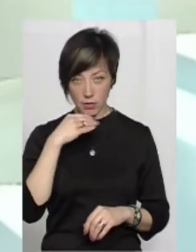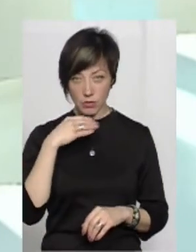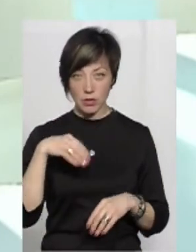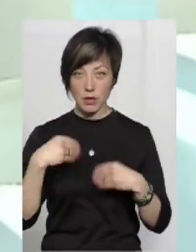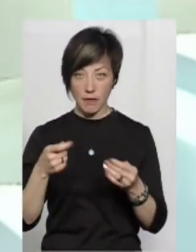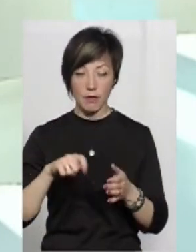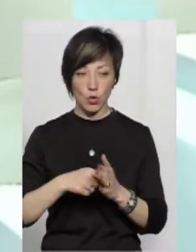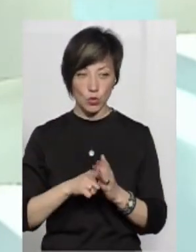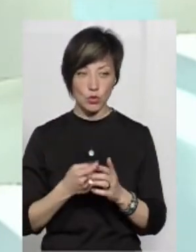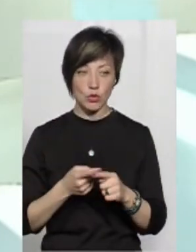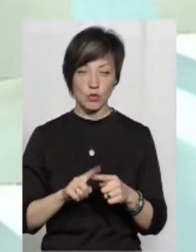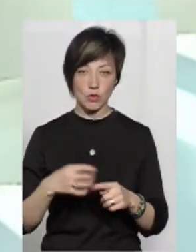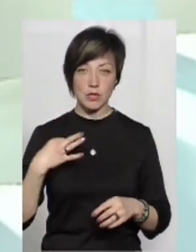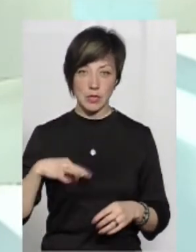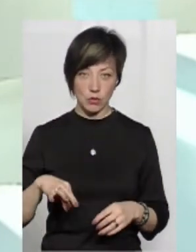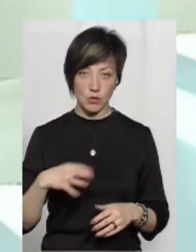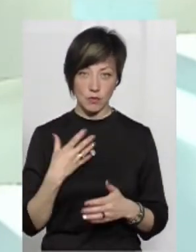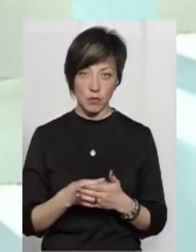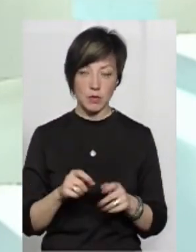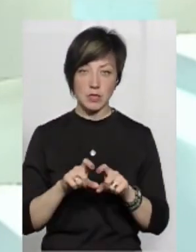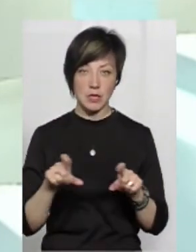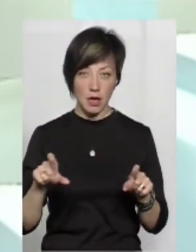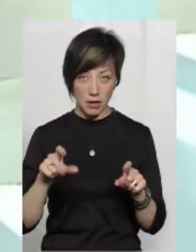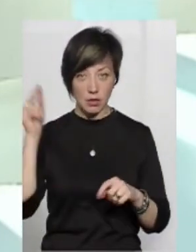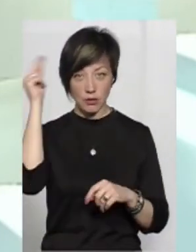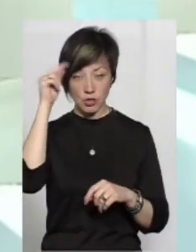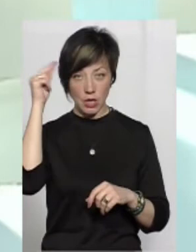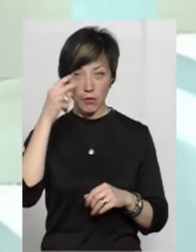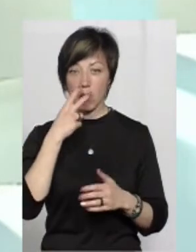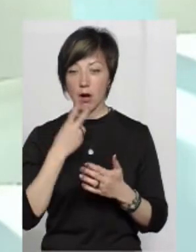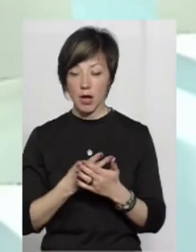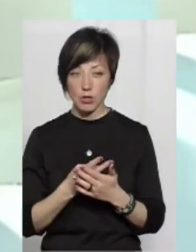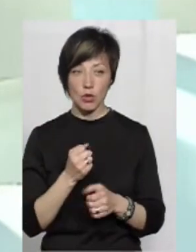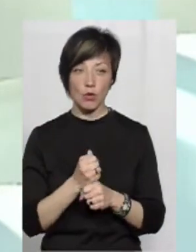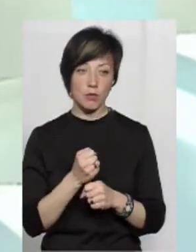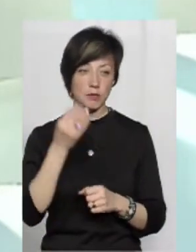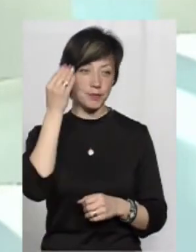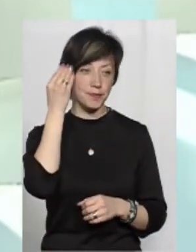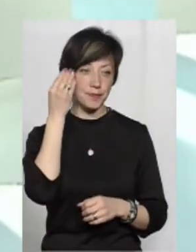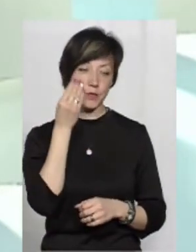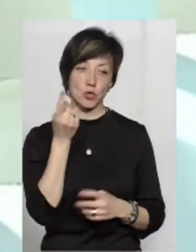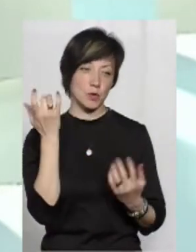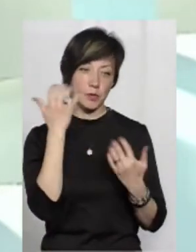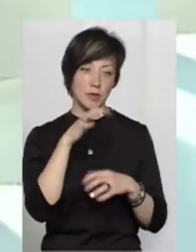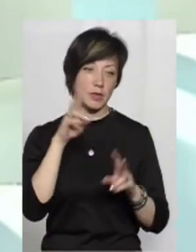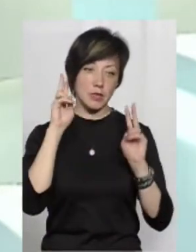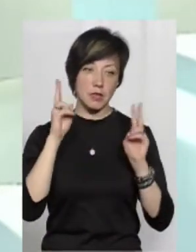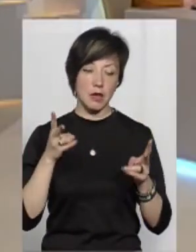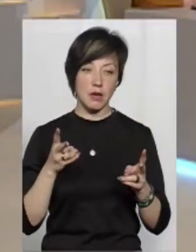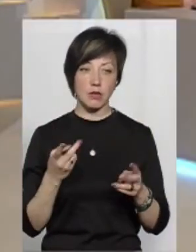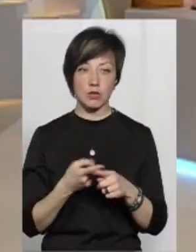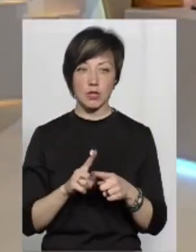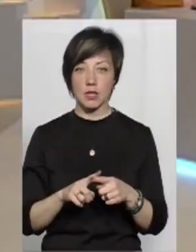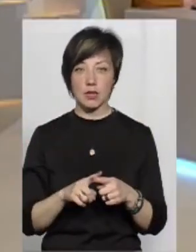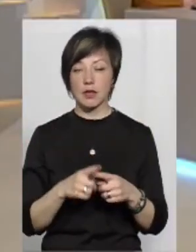чергу, давав ключі цьому, свому сину. Заклад навчальний бачив, а робить вигляд наразі, що вони не знали, що